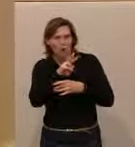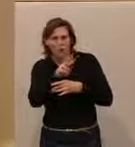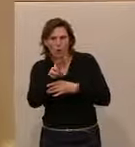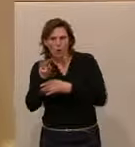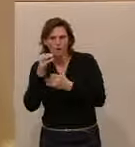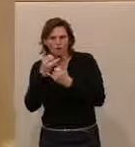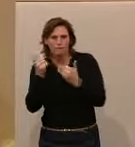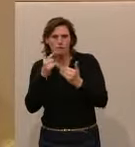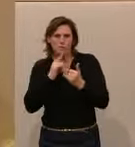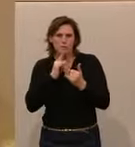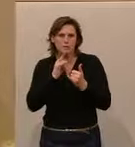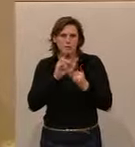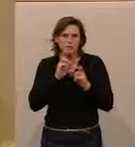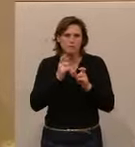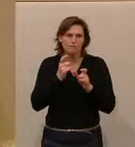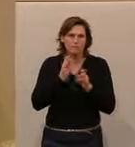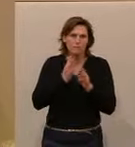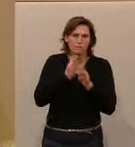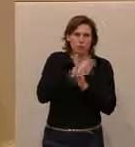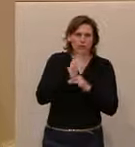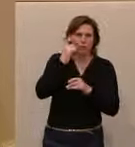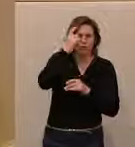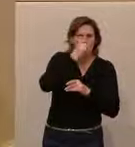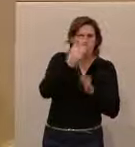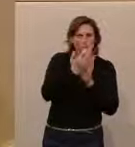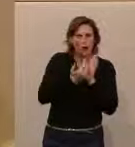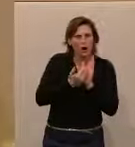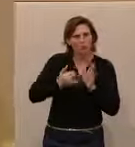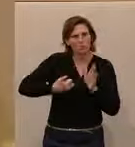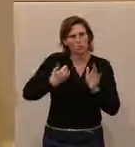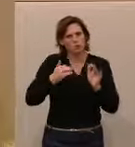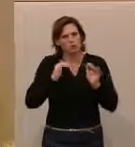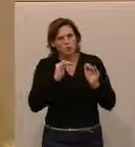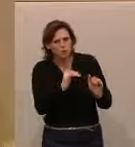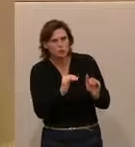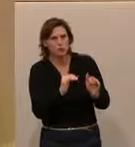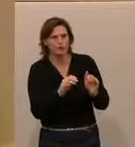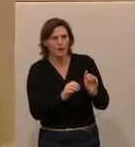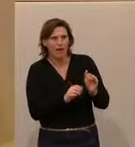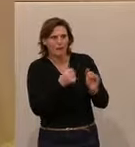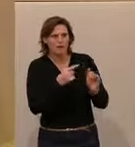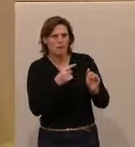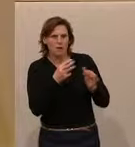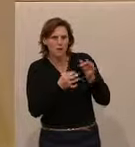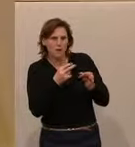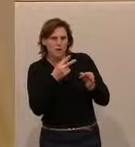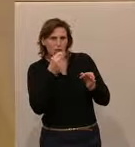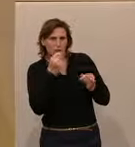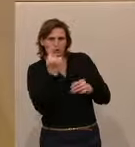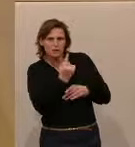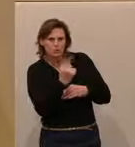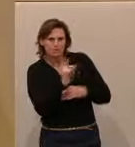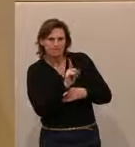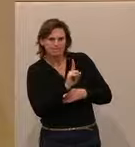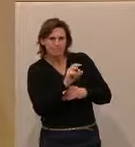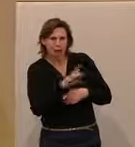man eigentlich vorbeugend arbeiten kann mit Programmen, die Jugend zu schützen, vor der ersten Zigarette zu warnen. Und